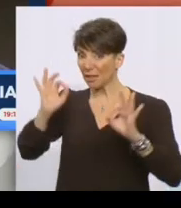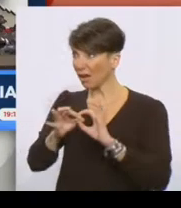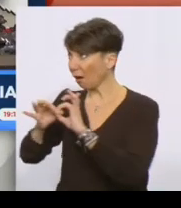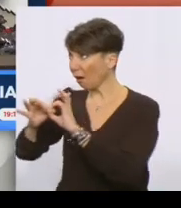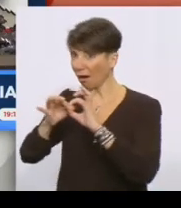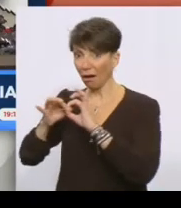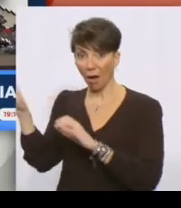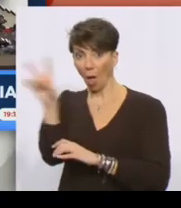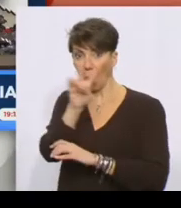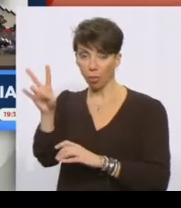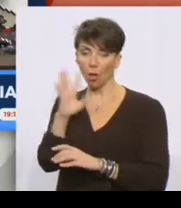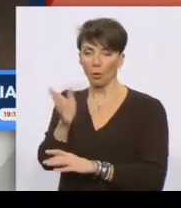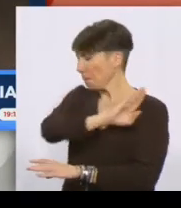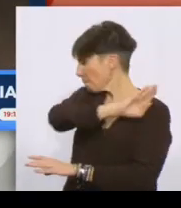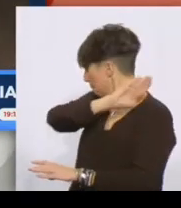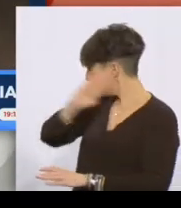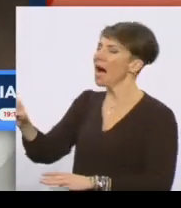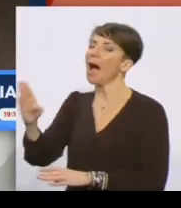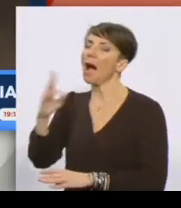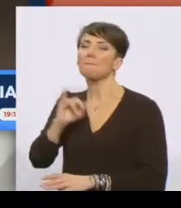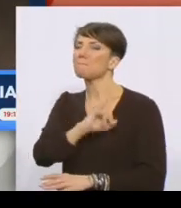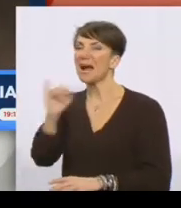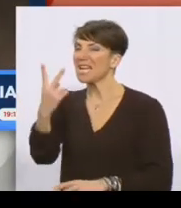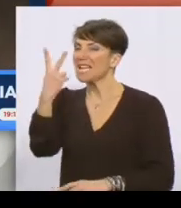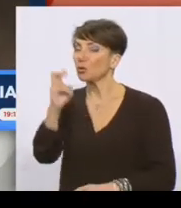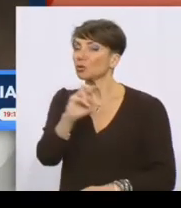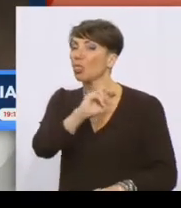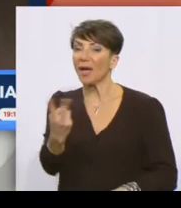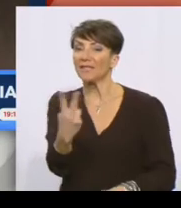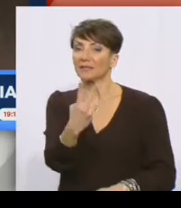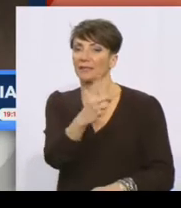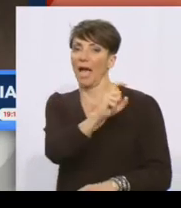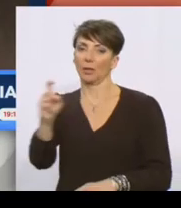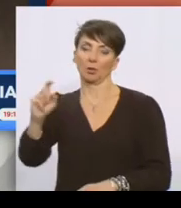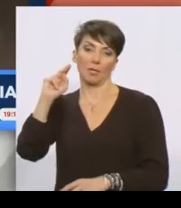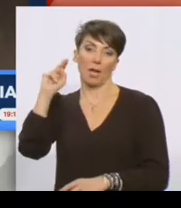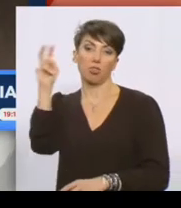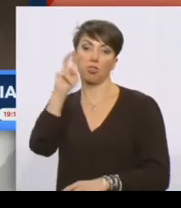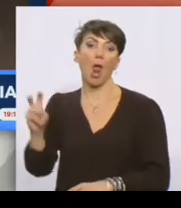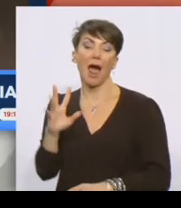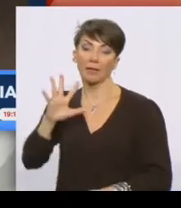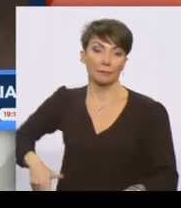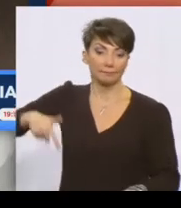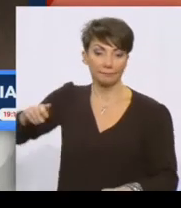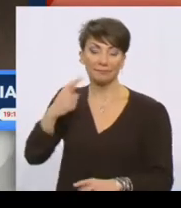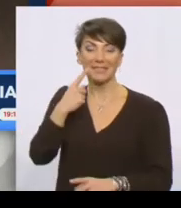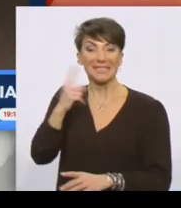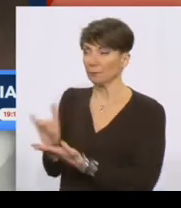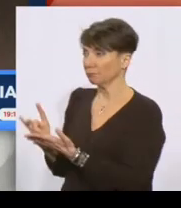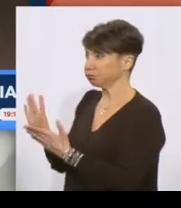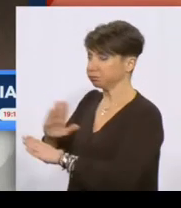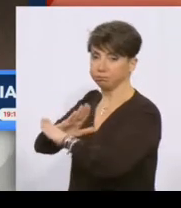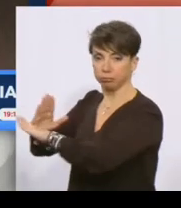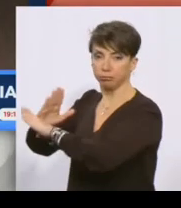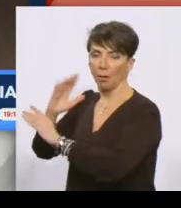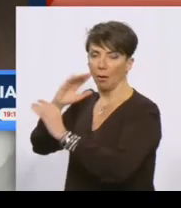θα επιβληθεί πρόστιμο ύψους έως και 20 δισεκατομμυρίων δολαρίων. Θα αποκλειστεί από το Διεθνές Τραπεζικό Σύστημα. Θα